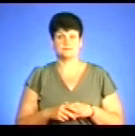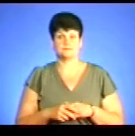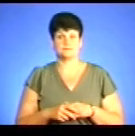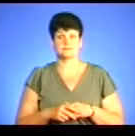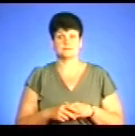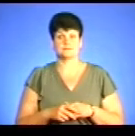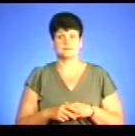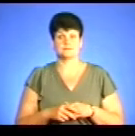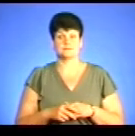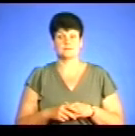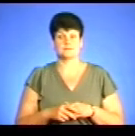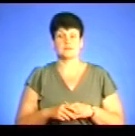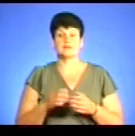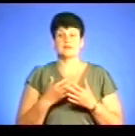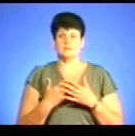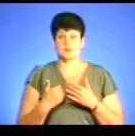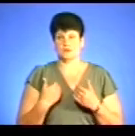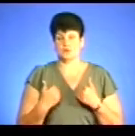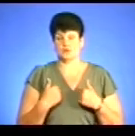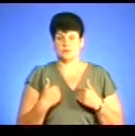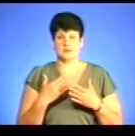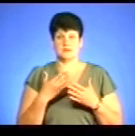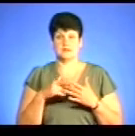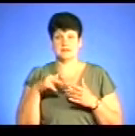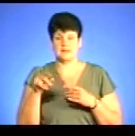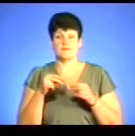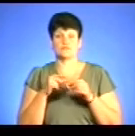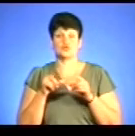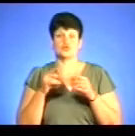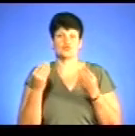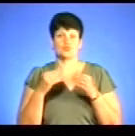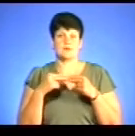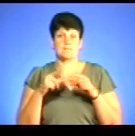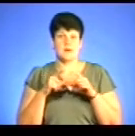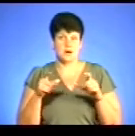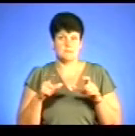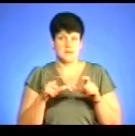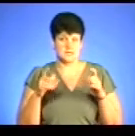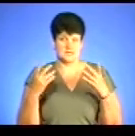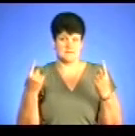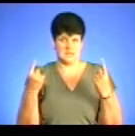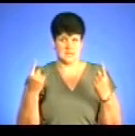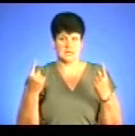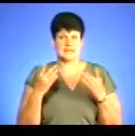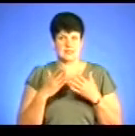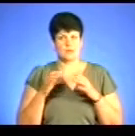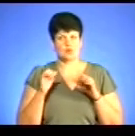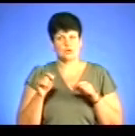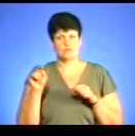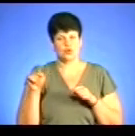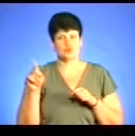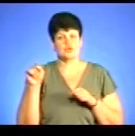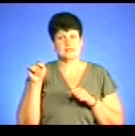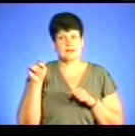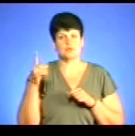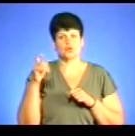якщо ми йдемо в мережавий супермаркет, чи в магазин такий великий, тобто є ймовірність того, що там ми